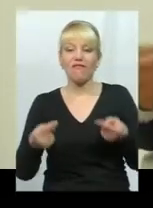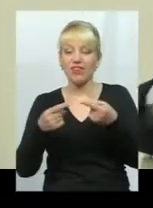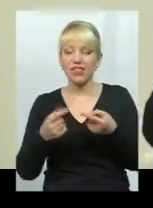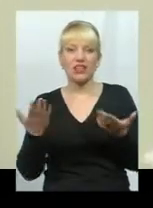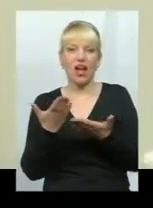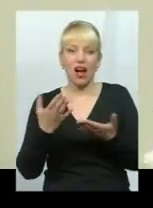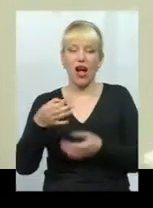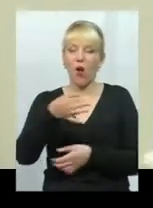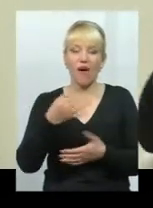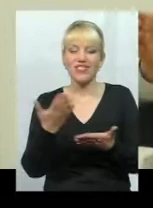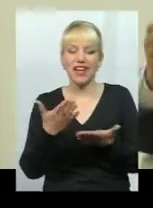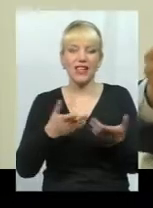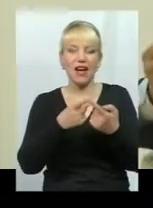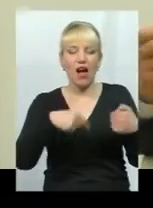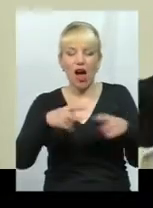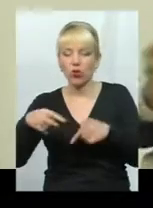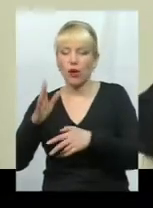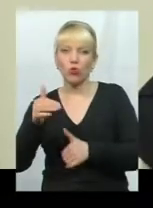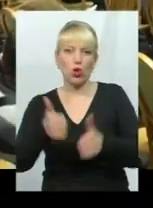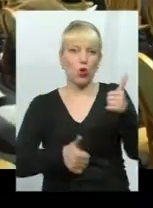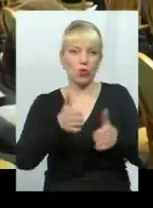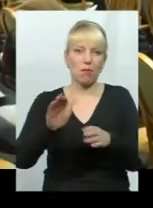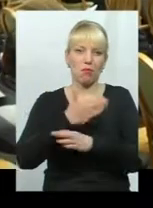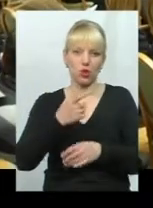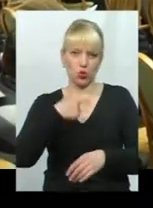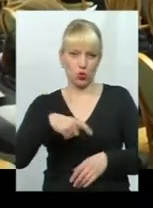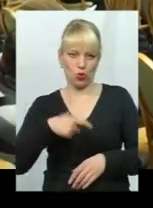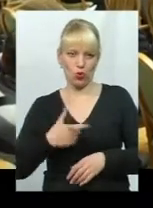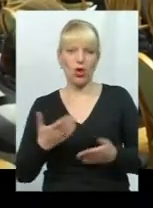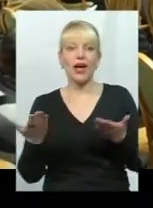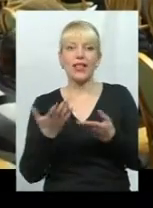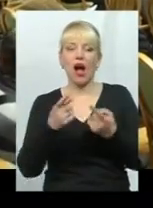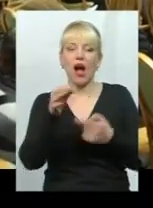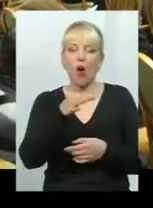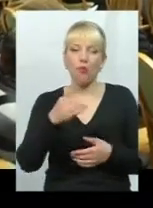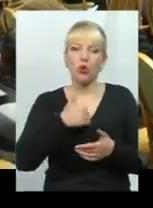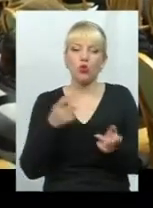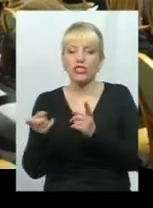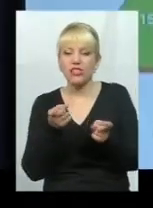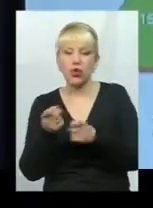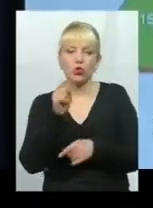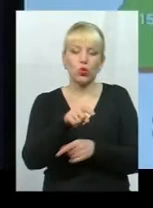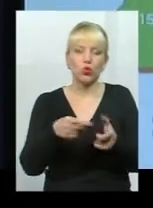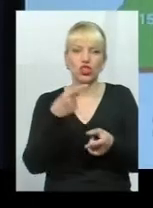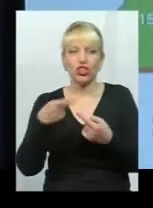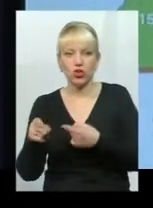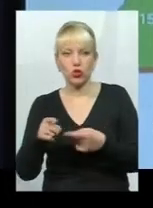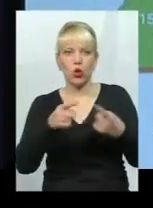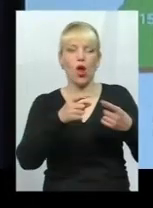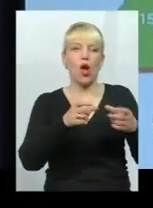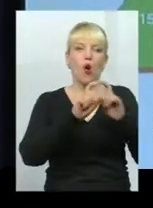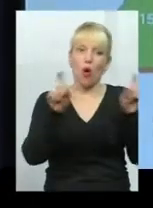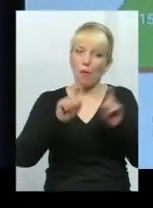область, в яких гаузях буде конкурувати між собою. Яка область хоче завучати ту чи іншу кампанію,